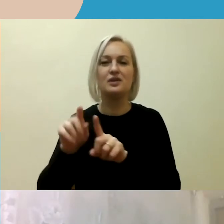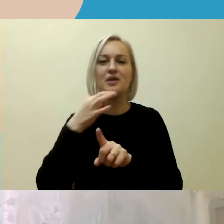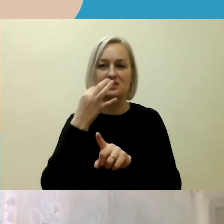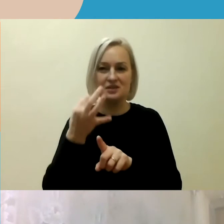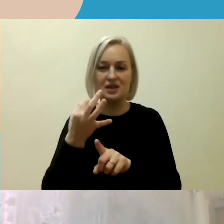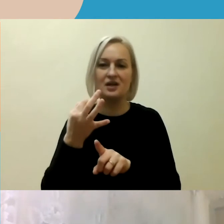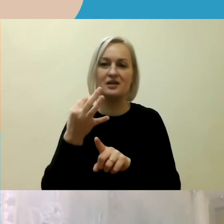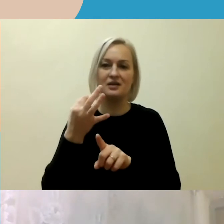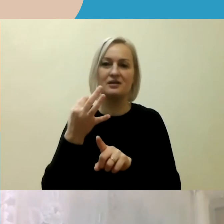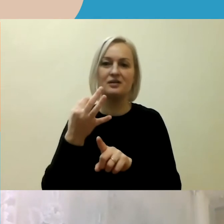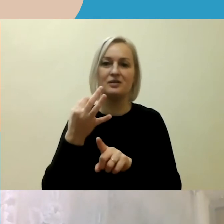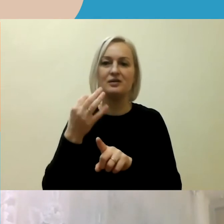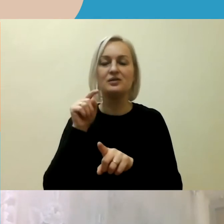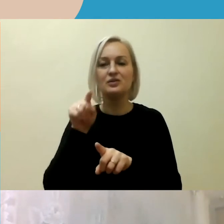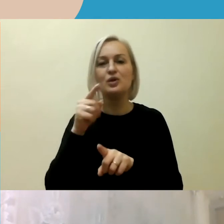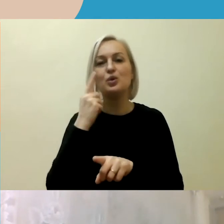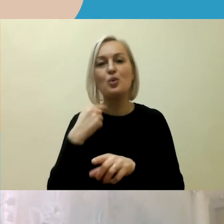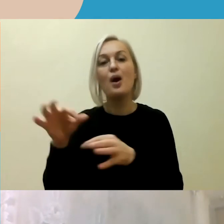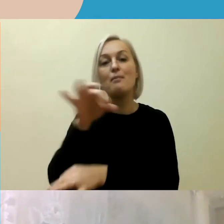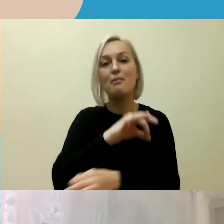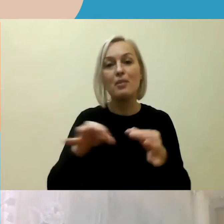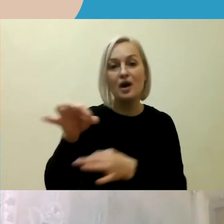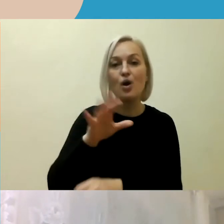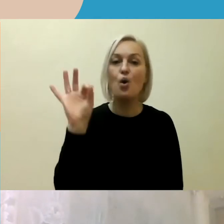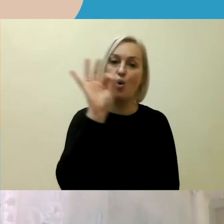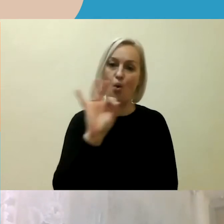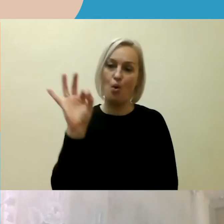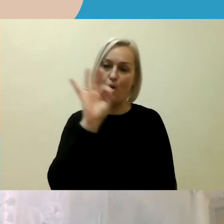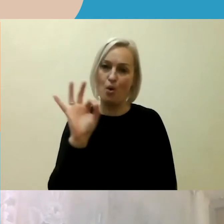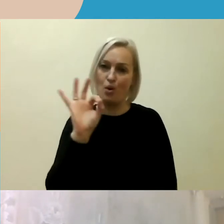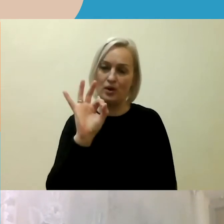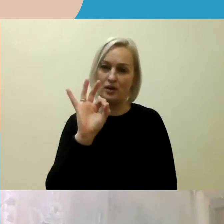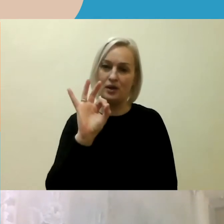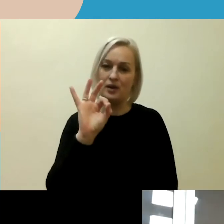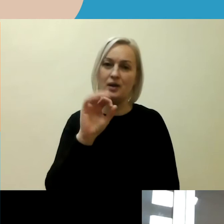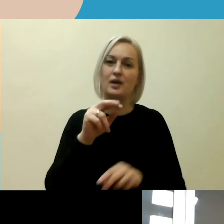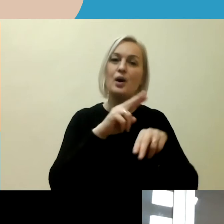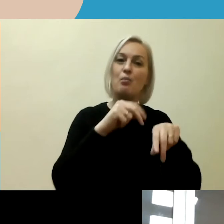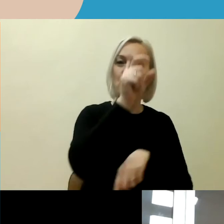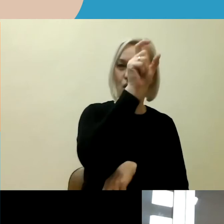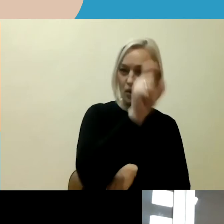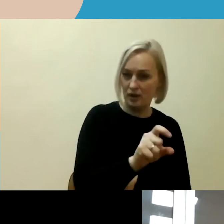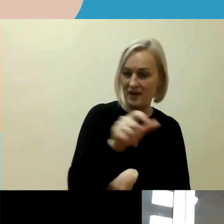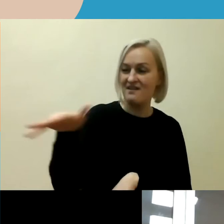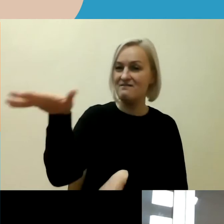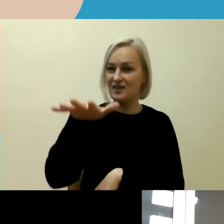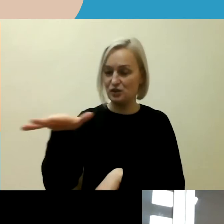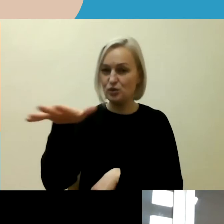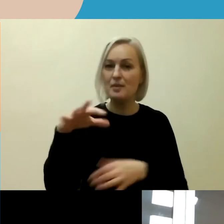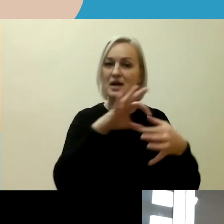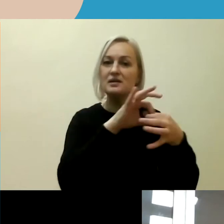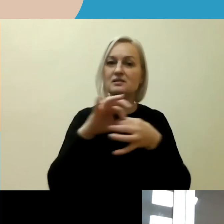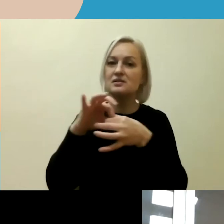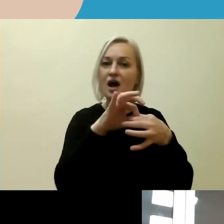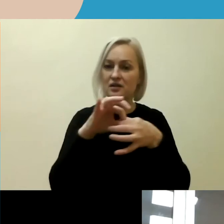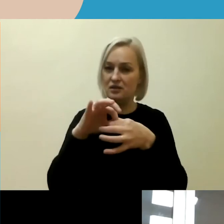sakė, gal norėsite su jie padiskutuoti dėl pareigūnų santykios su bendruomenėmis, kad jis yra problematiškas. Na, jūs iš tiesų